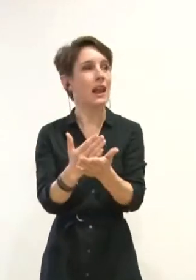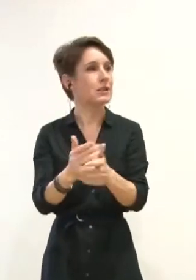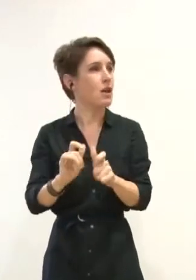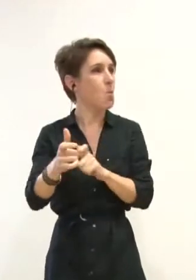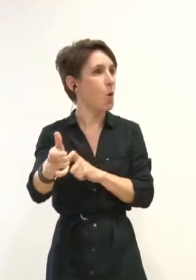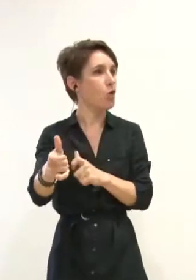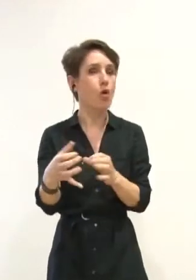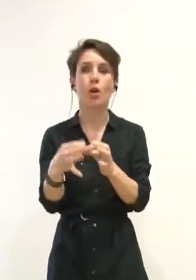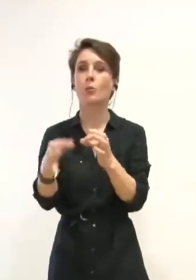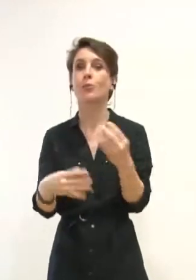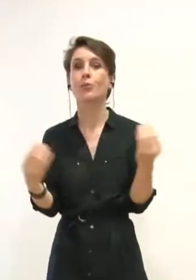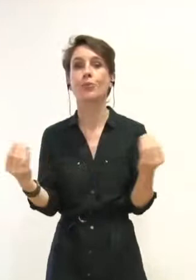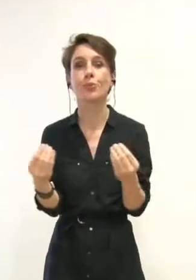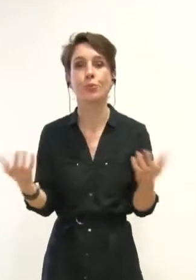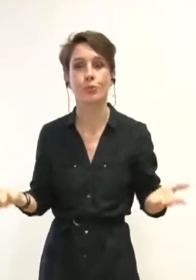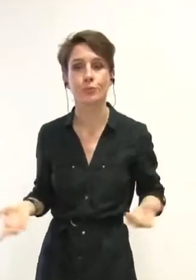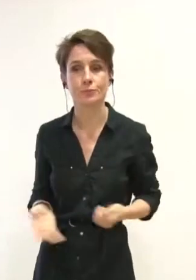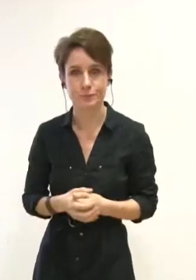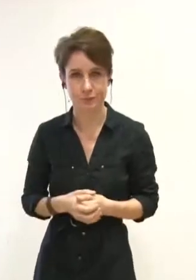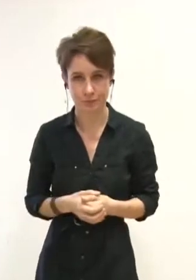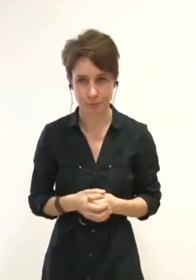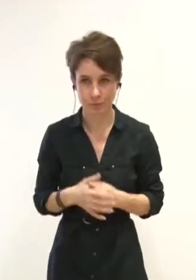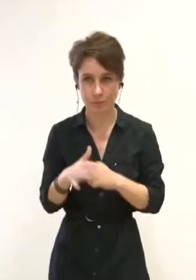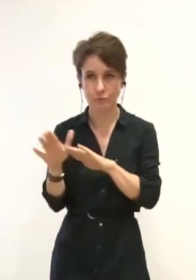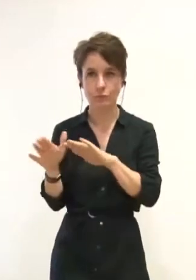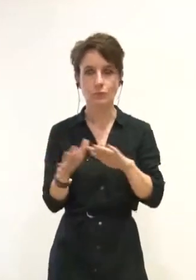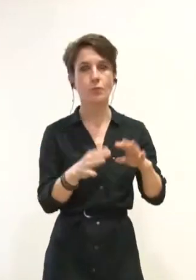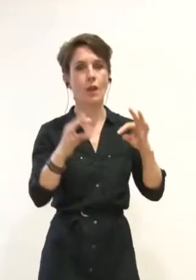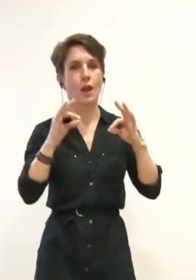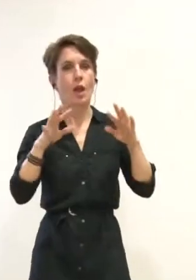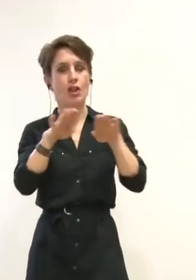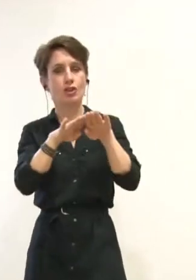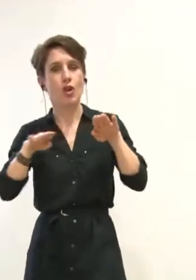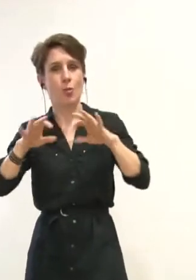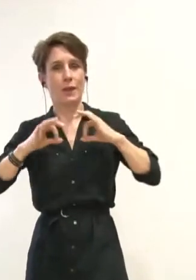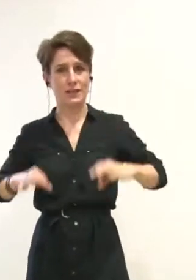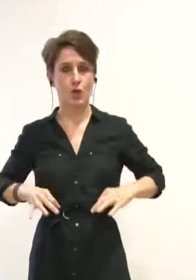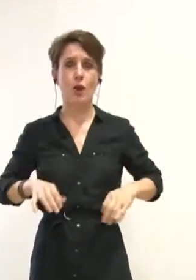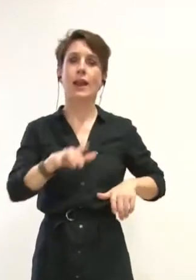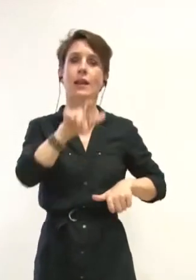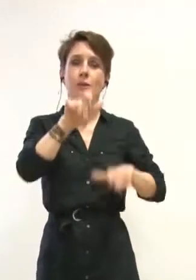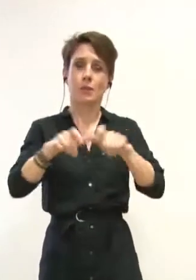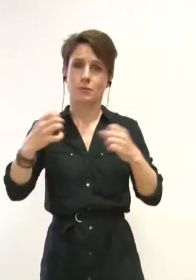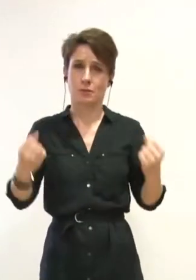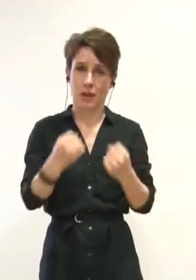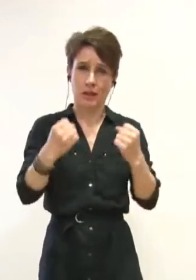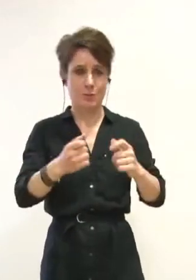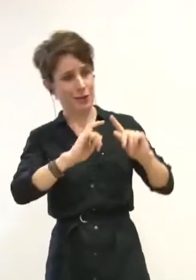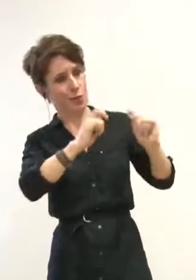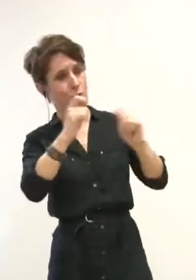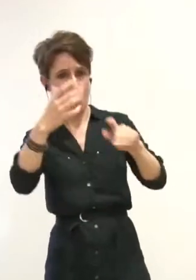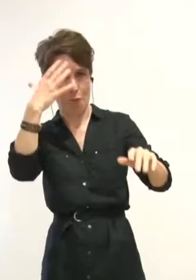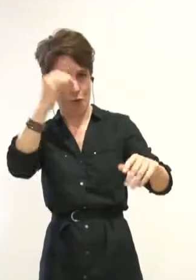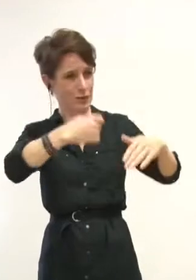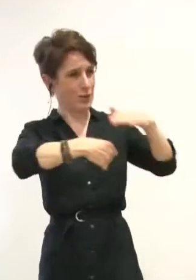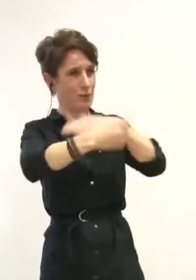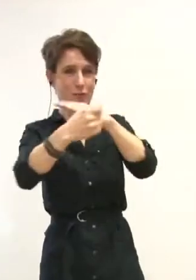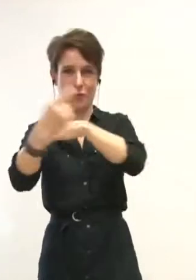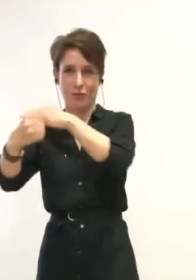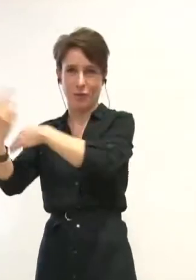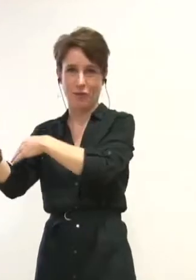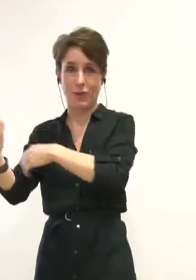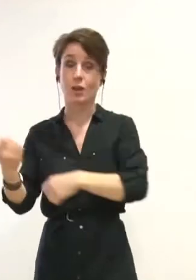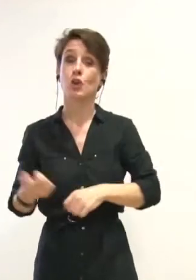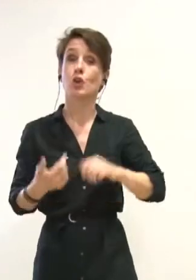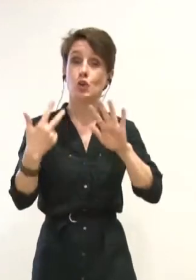? Concernant le temps périscolaire et la professionnalisation des animateurs, vous nous indiquez aujourd'hui seulement 8 sites sont déclarés en